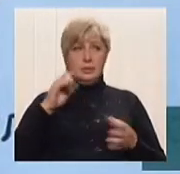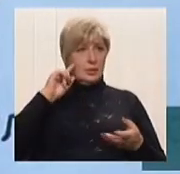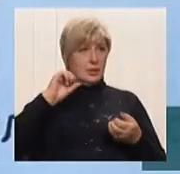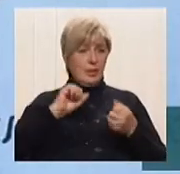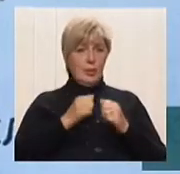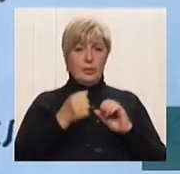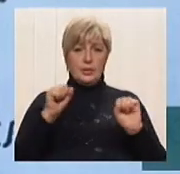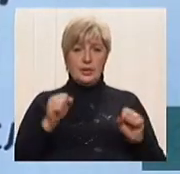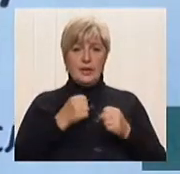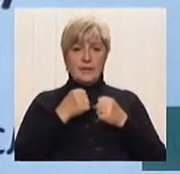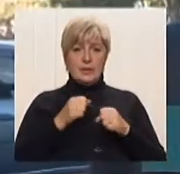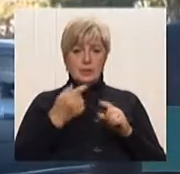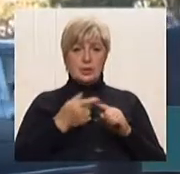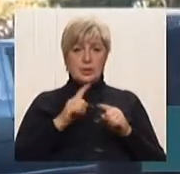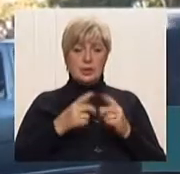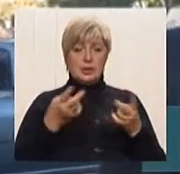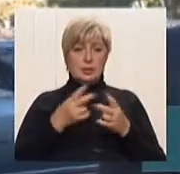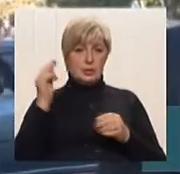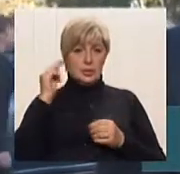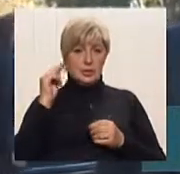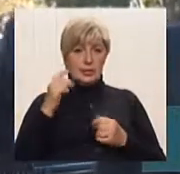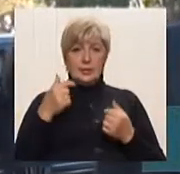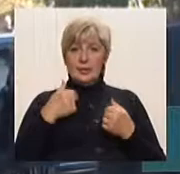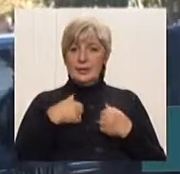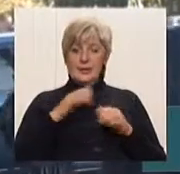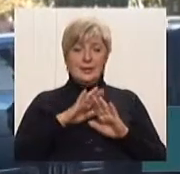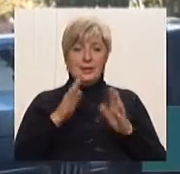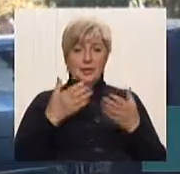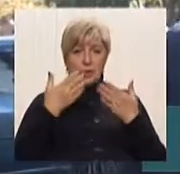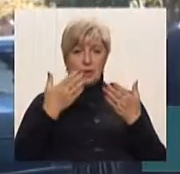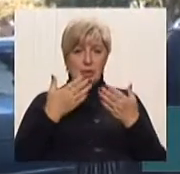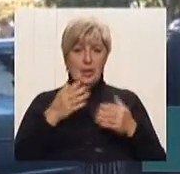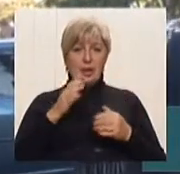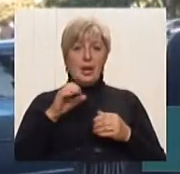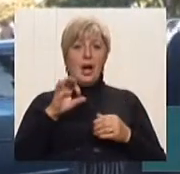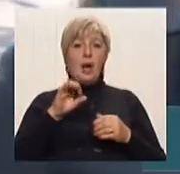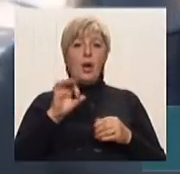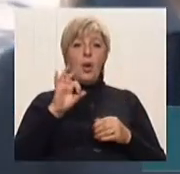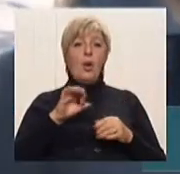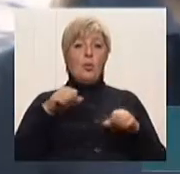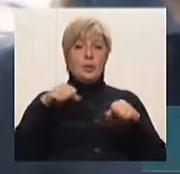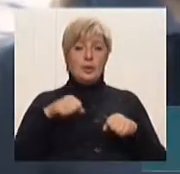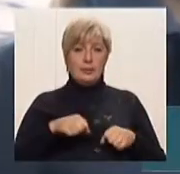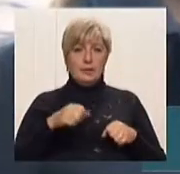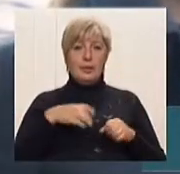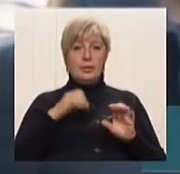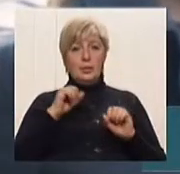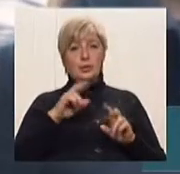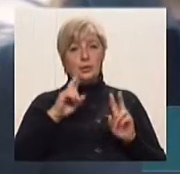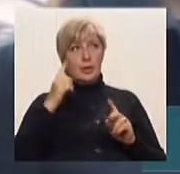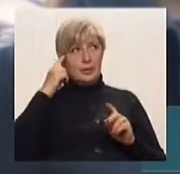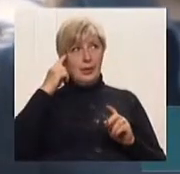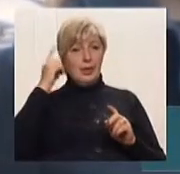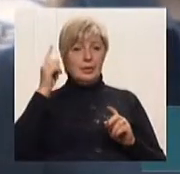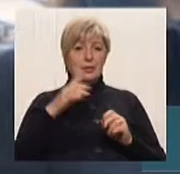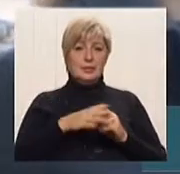невозможливо, це треба звичайнути. Конституцію я не читала, о правах можу тільки догадуватися. Так, читала і деякі права